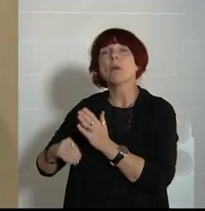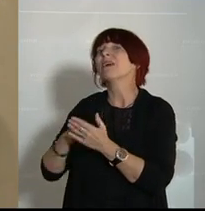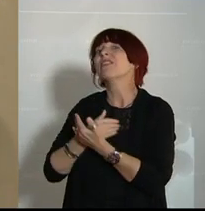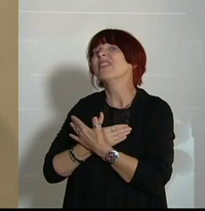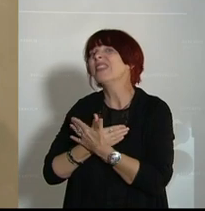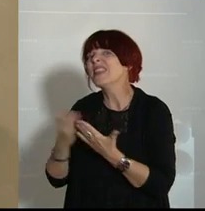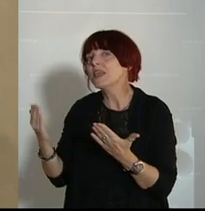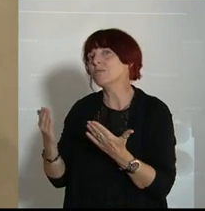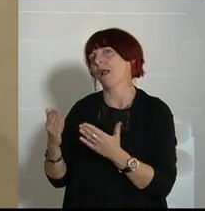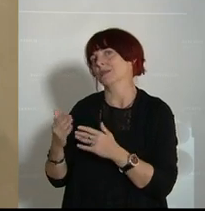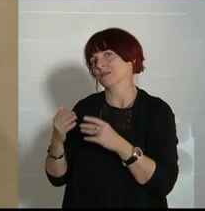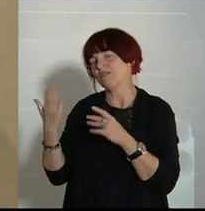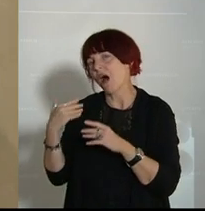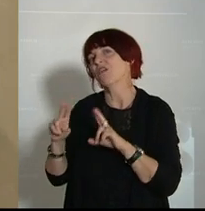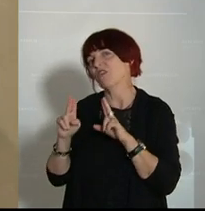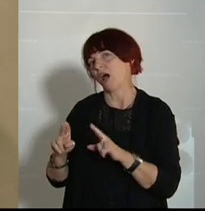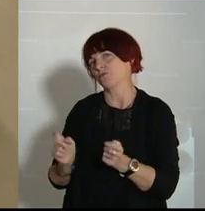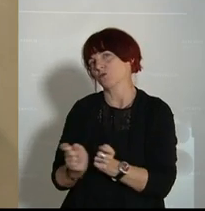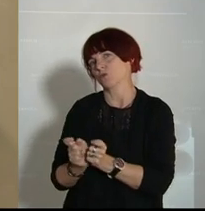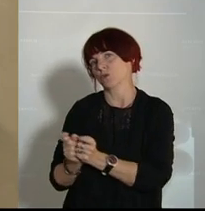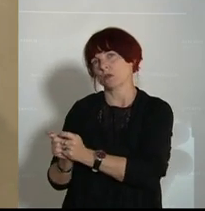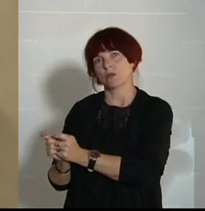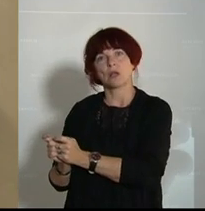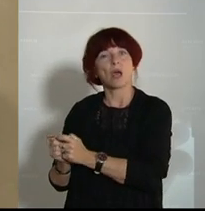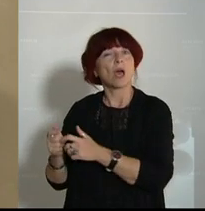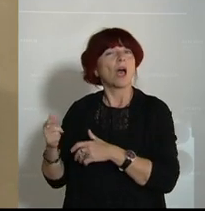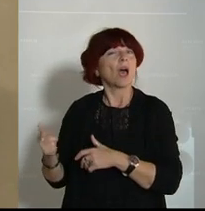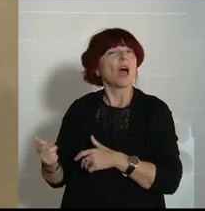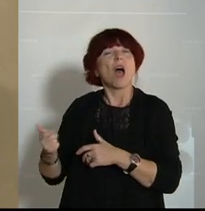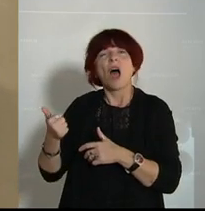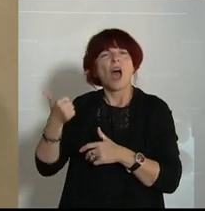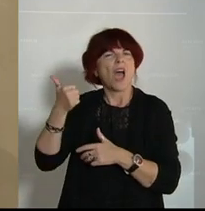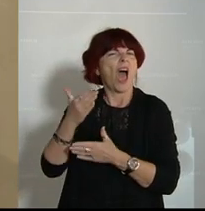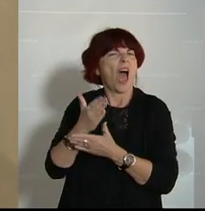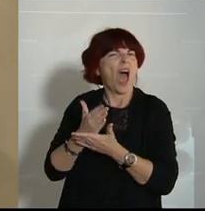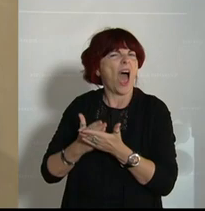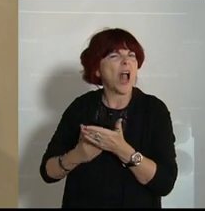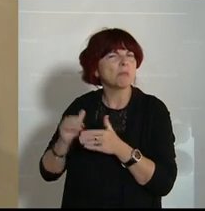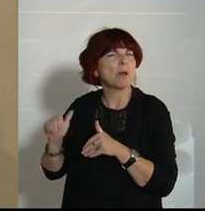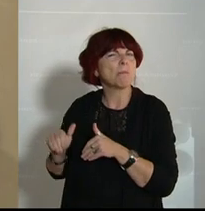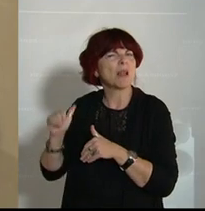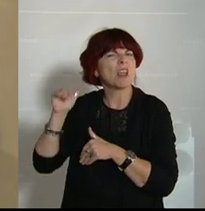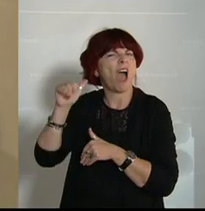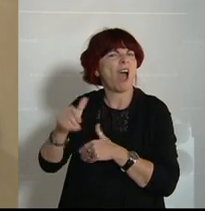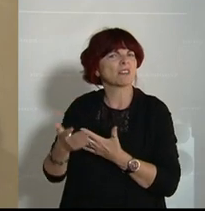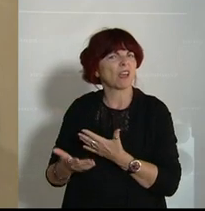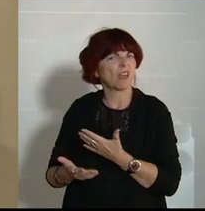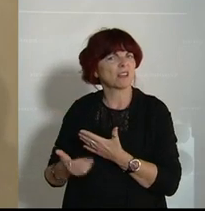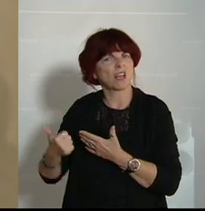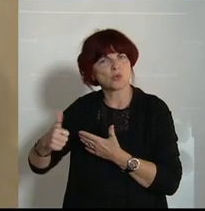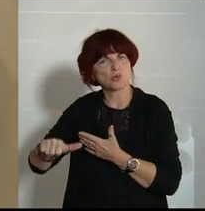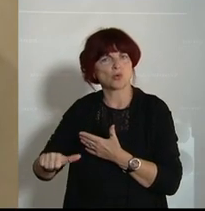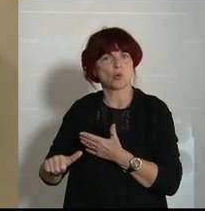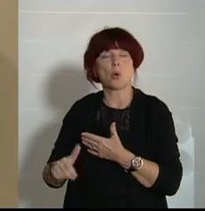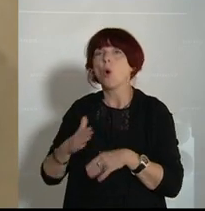500 Milliarden oder von einer halben zusätzlichen Milliarde ist die Rede, obwohl